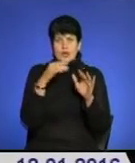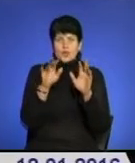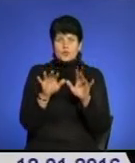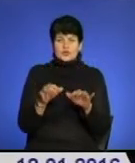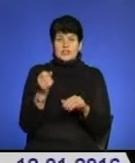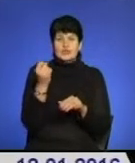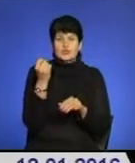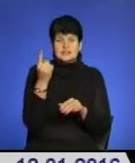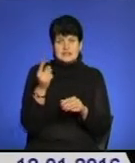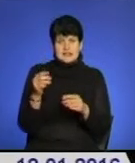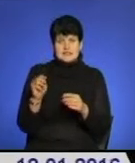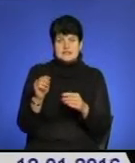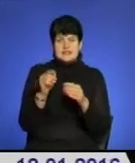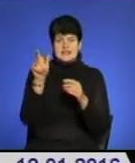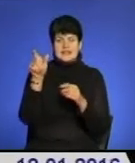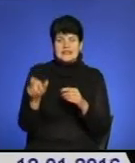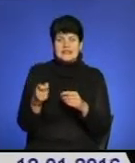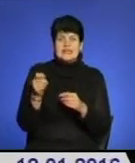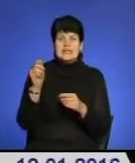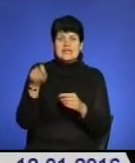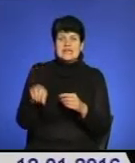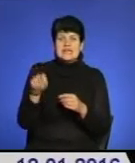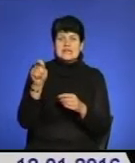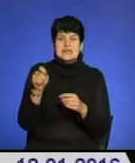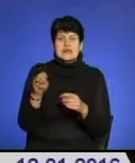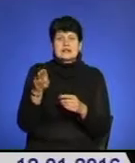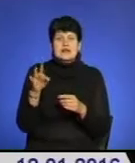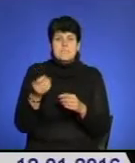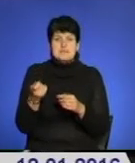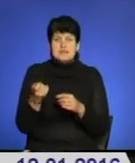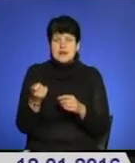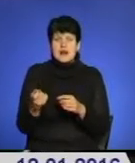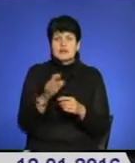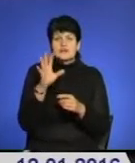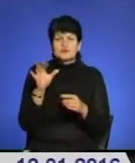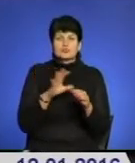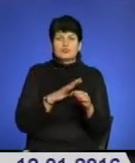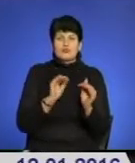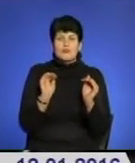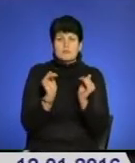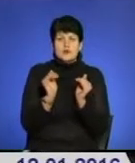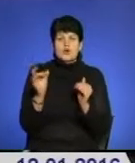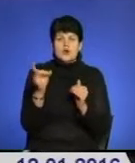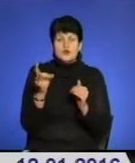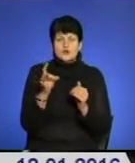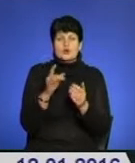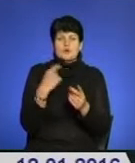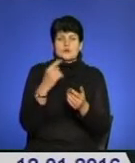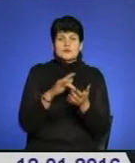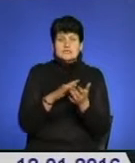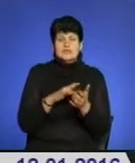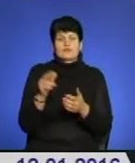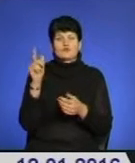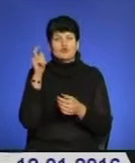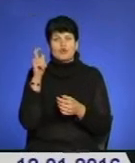платіжних терміналів. Організатор мережі гральних закладів орендував приміщення майже у всіх мікрорайонах обласного центру, а також у Чортковій, Бучачі та